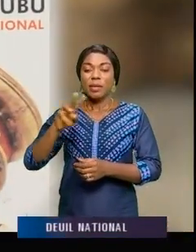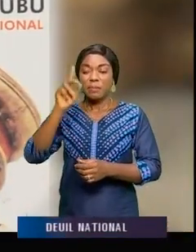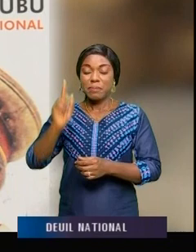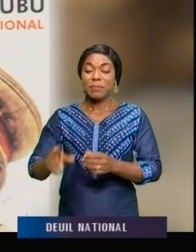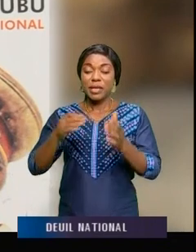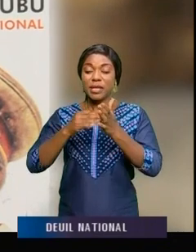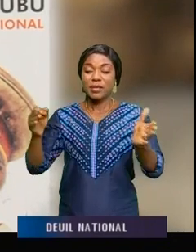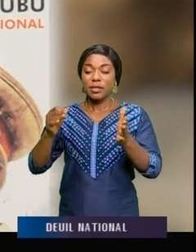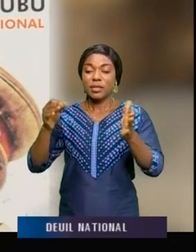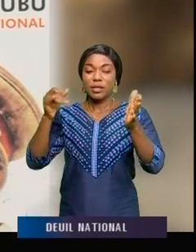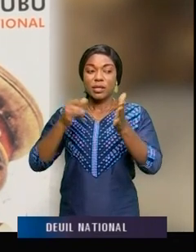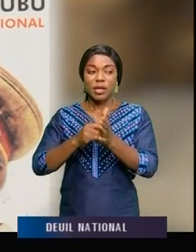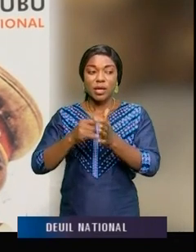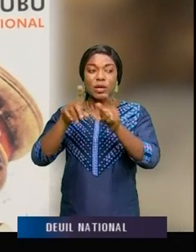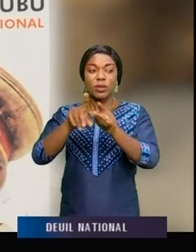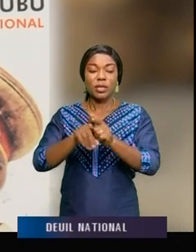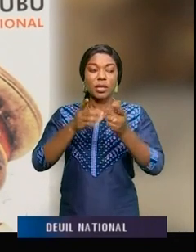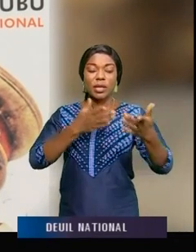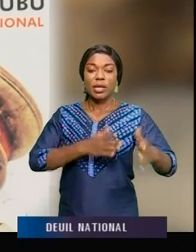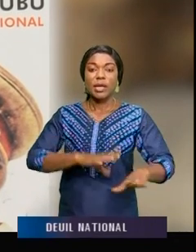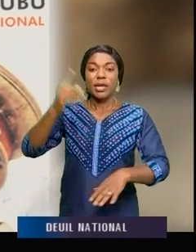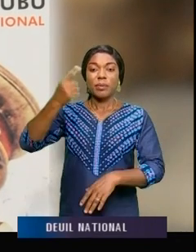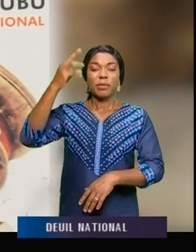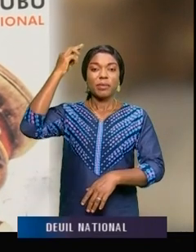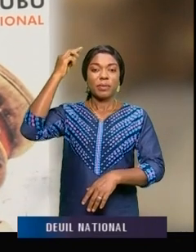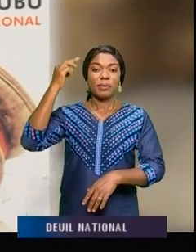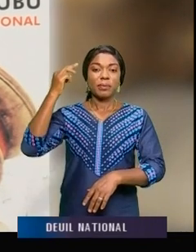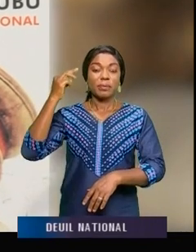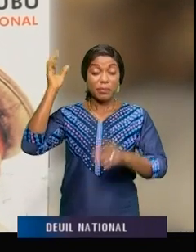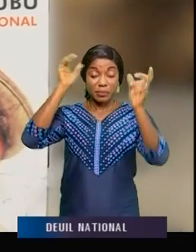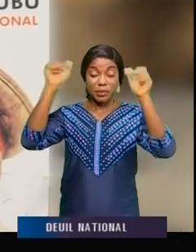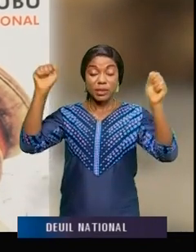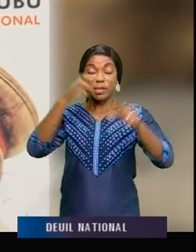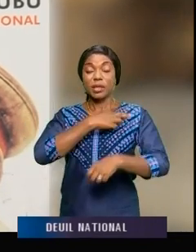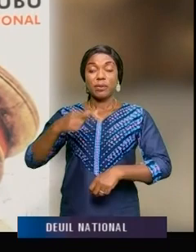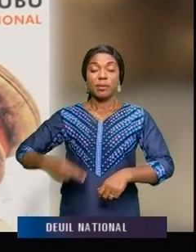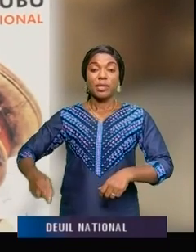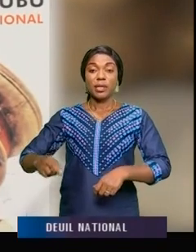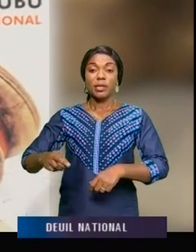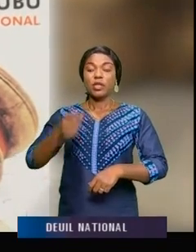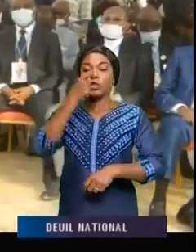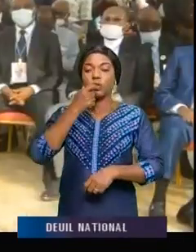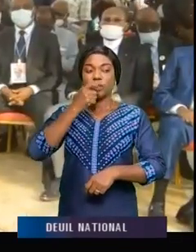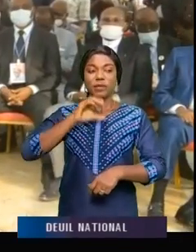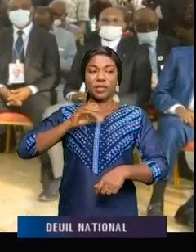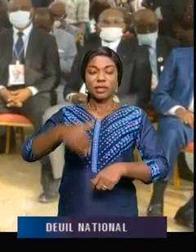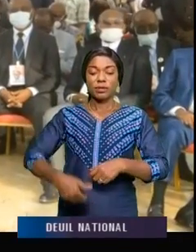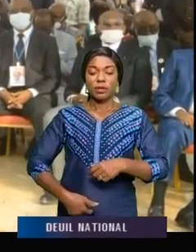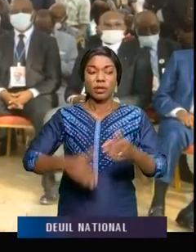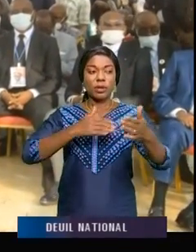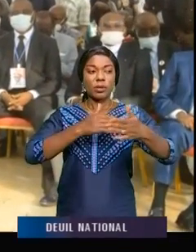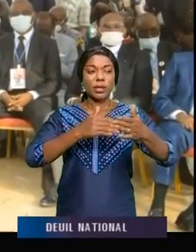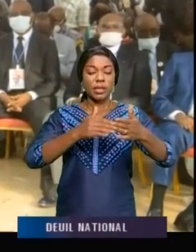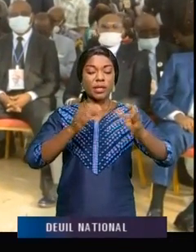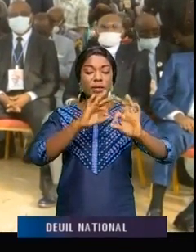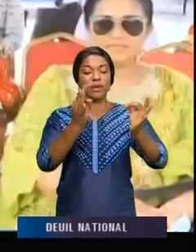52 ans, jour pour jour, qu'est mouré le premier président de la République démocratique du Congo, Joseph Kassavoubou. Aux côtés des membres de